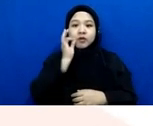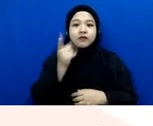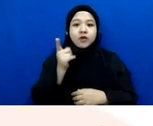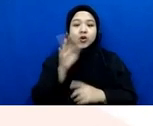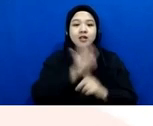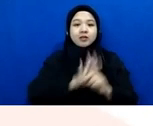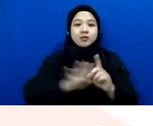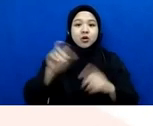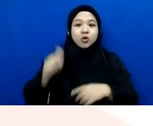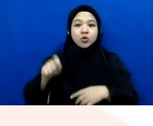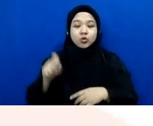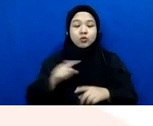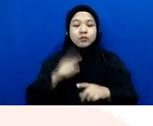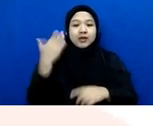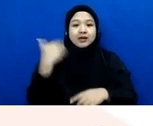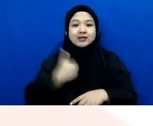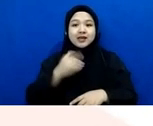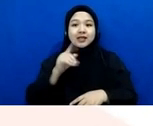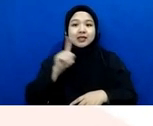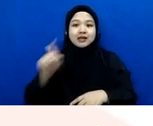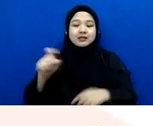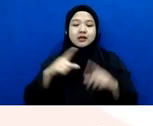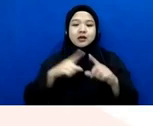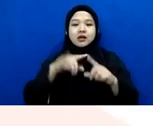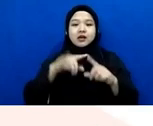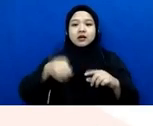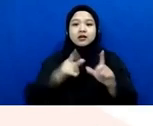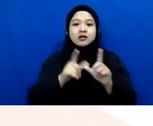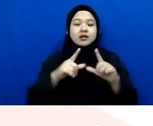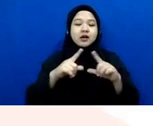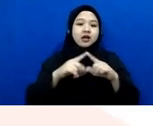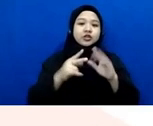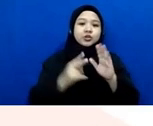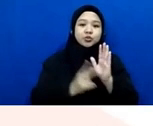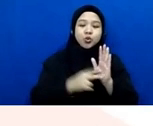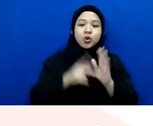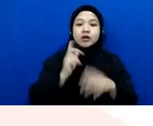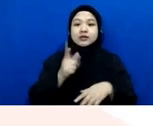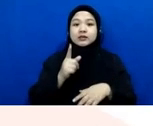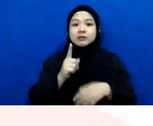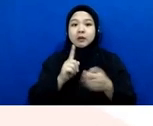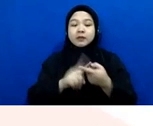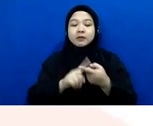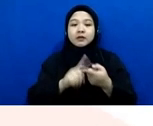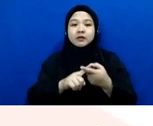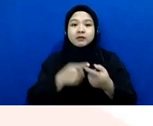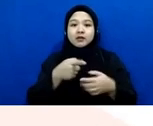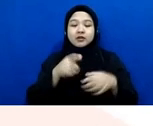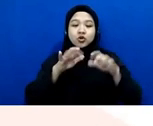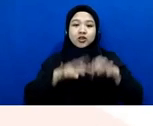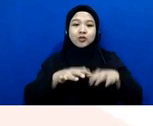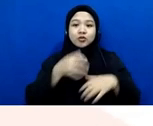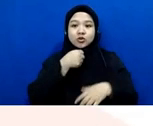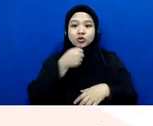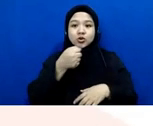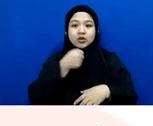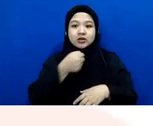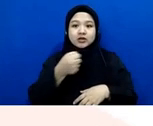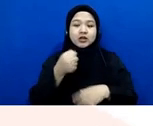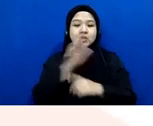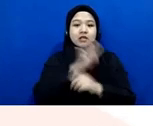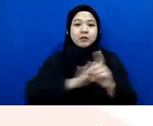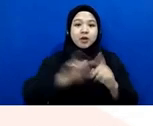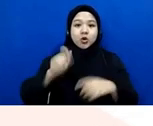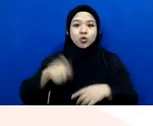tapi saya sempat tanya ke Mas Ajiwan karena sebagian besar teman-teman kontributor solidar adalah tidak berlatar belakang hukum